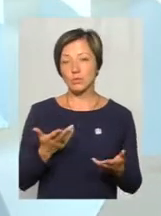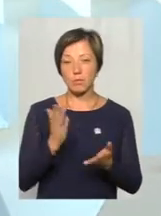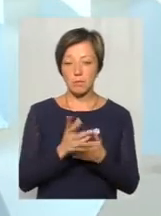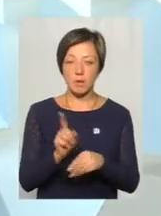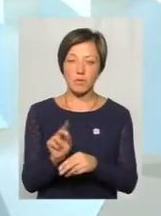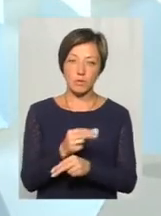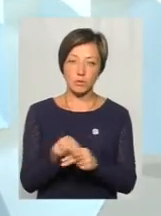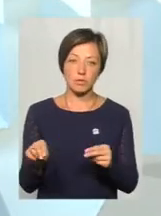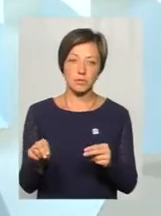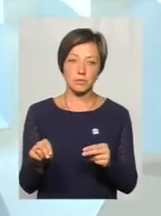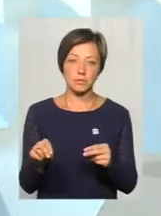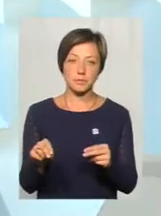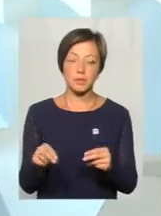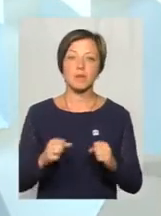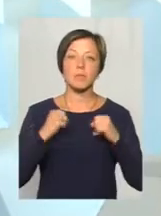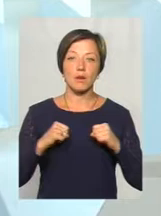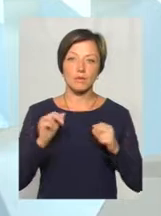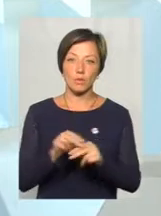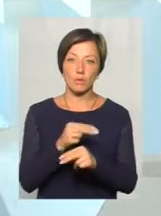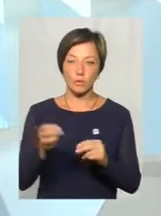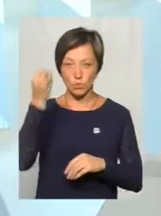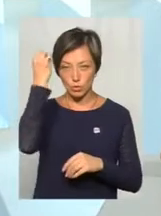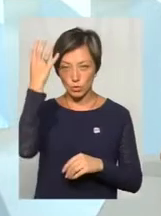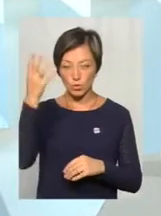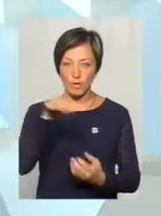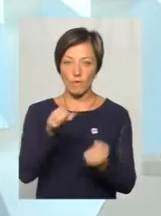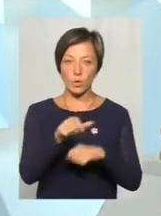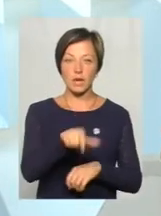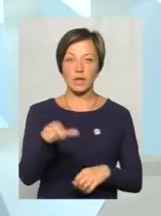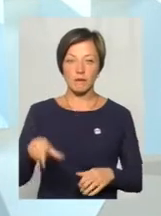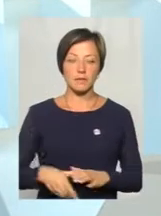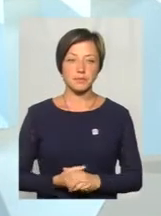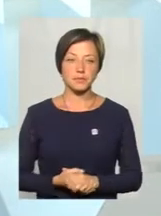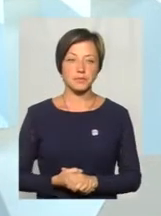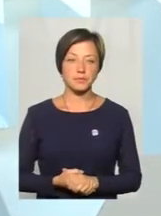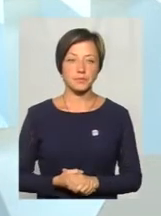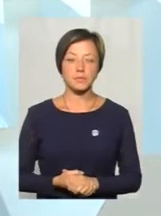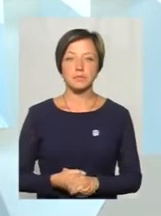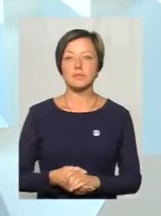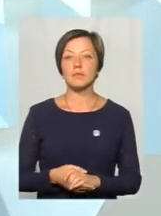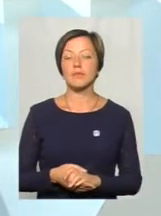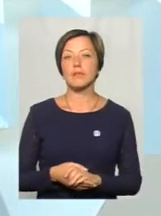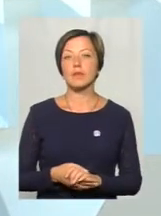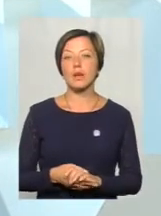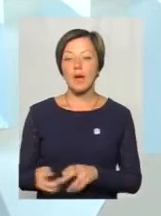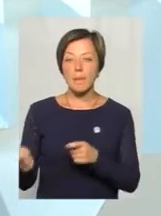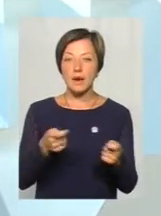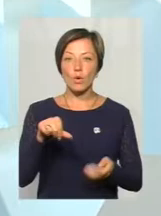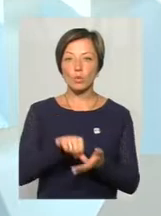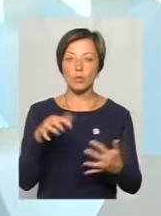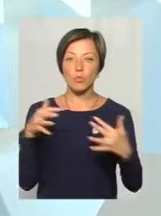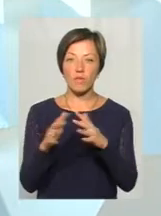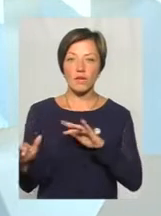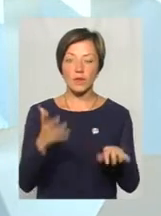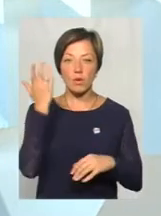виховувати, ми намагаємося виховувати культуру водіїв. З перевезенням учасників бойових дій, з того